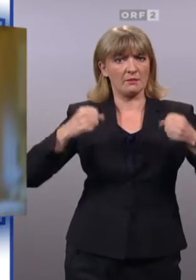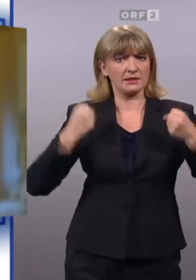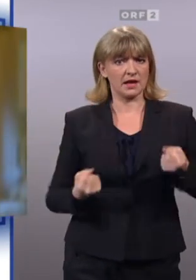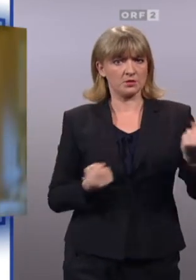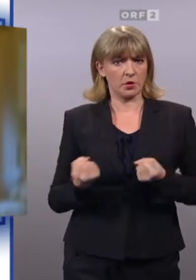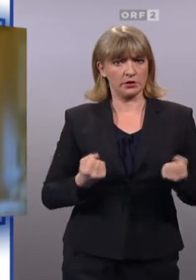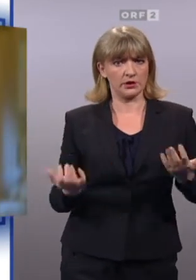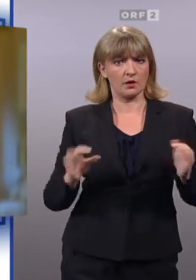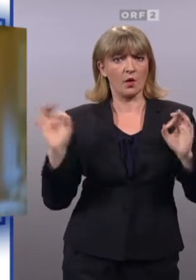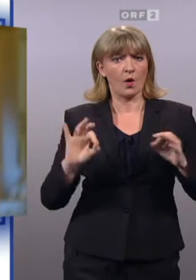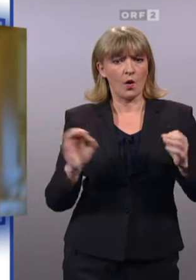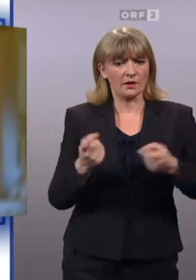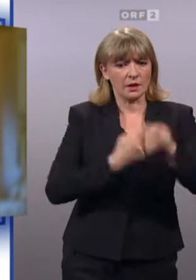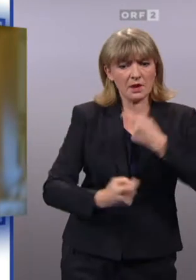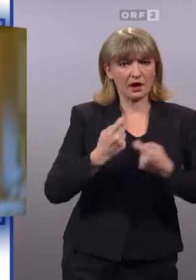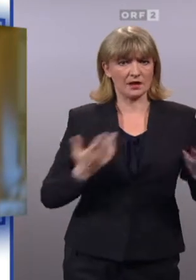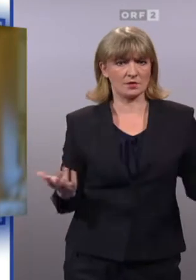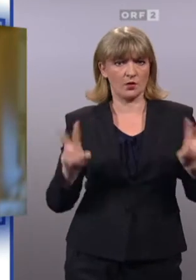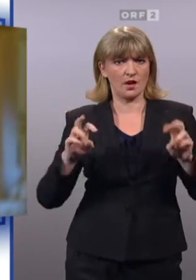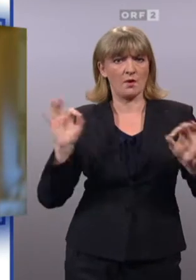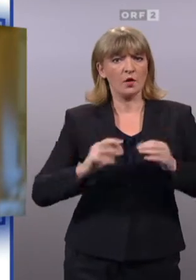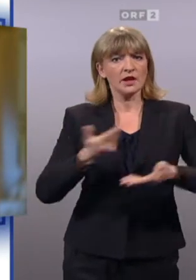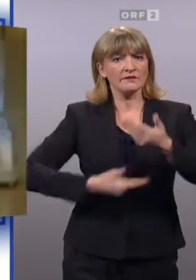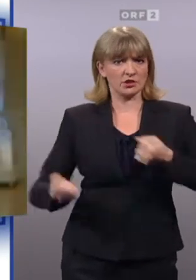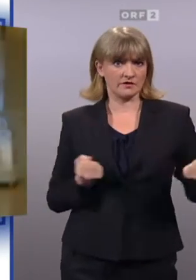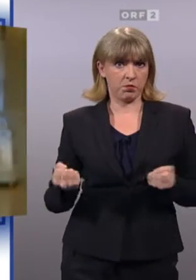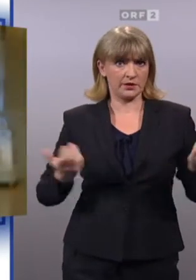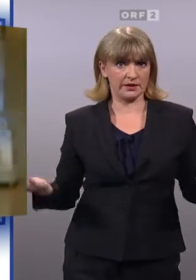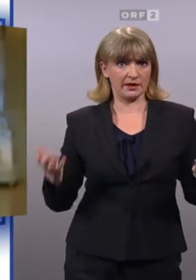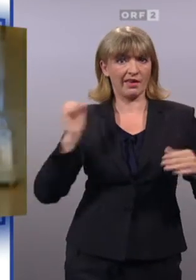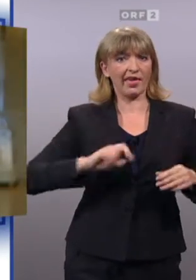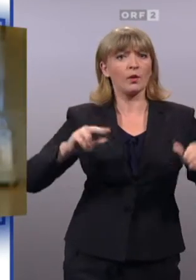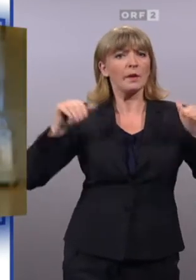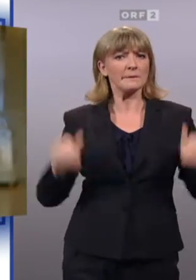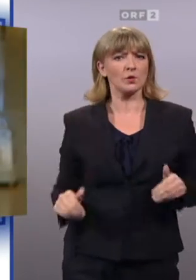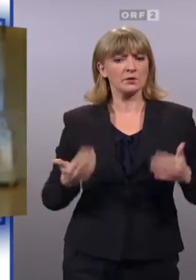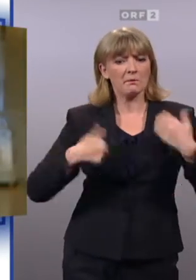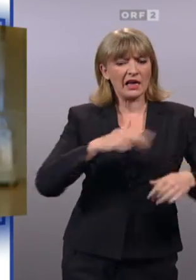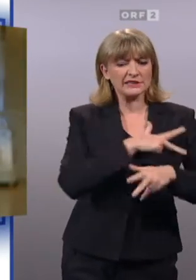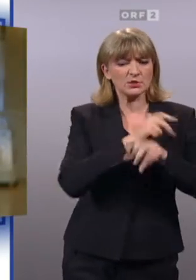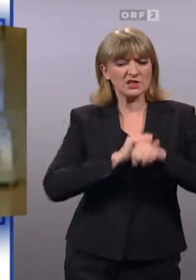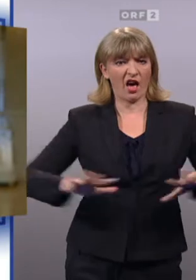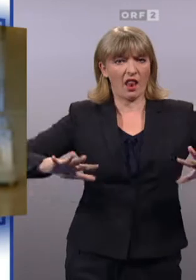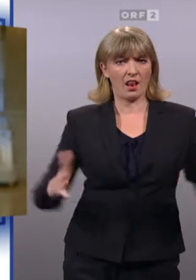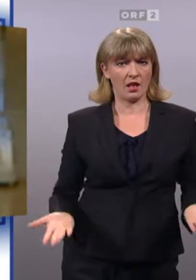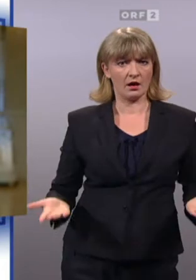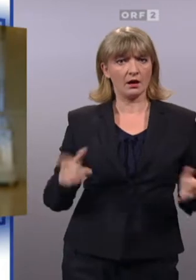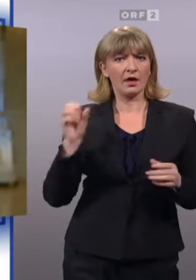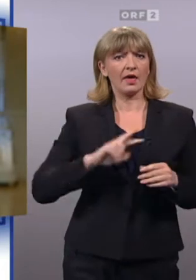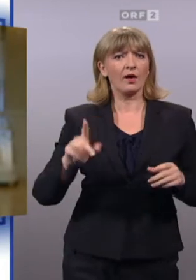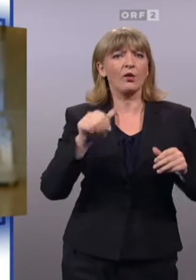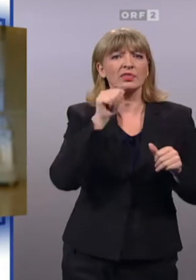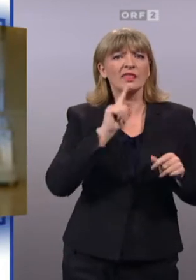das betrifft auch die Frage der Migration und betrifft natürlich die Wirtschaftspolitik. Die EU muss sozialer werden. Die EU ist nicht nur ein